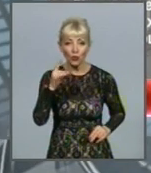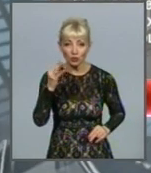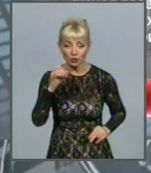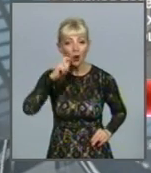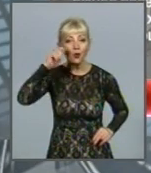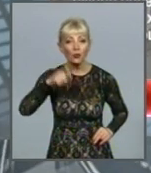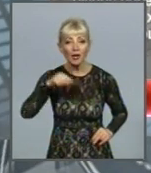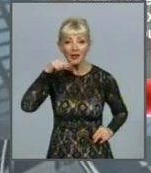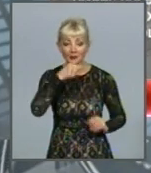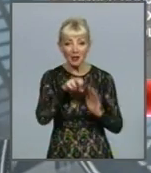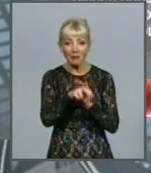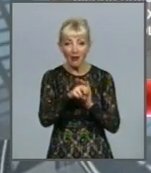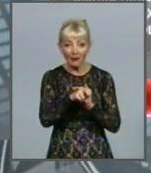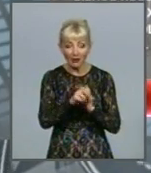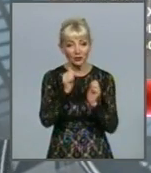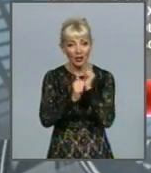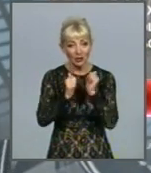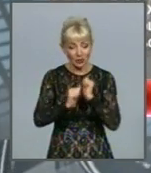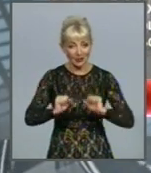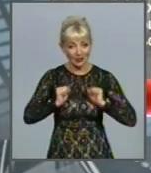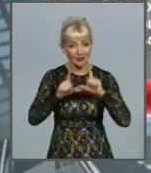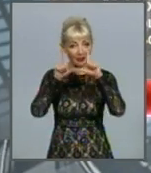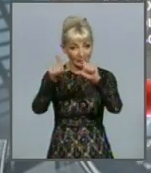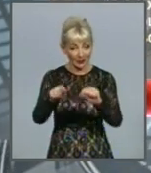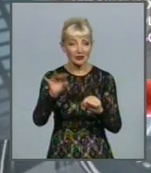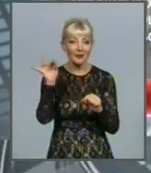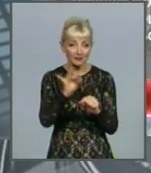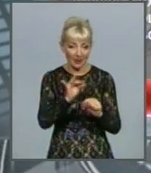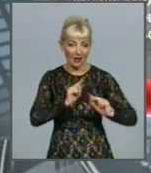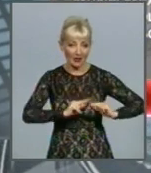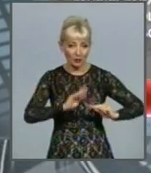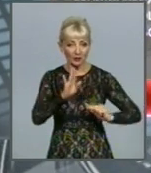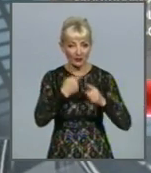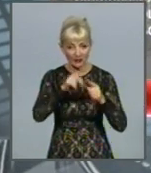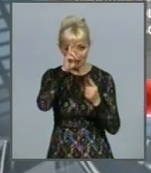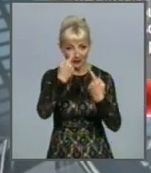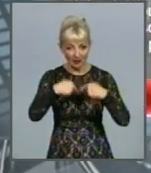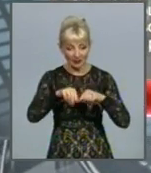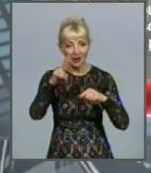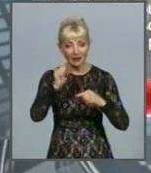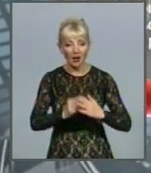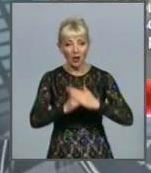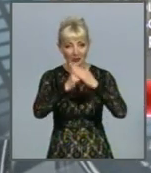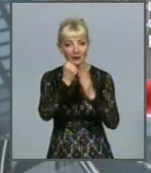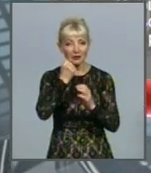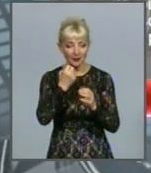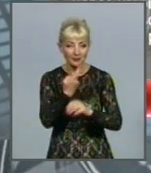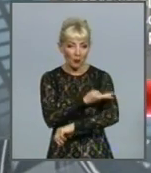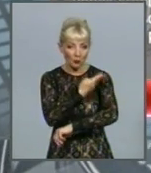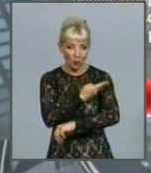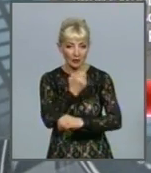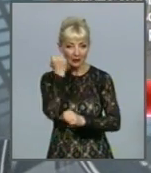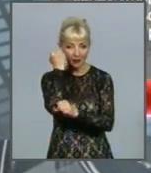Українські економічні мігранти все частіше намагаються виїхати і працювати до цих країн на підставі польських робочих віз або просто